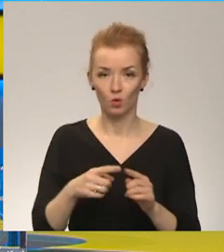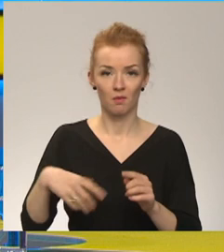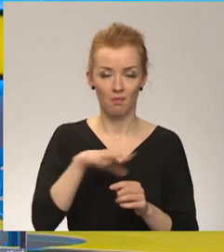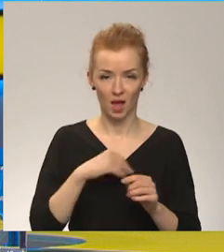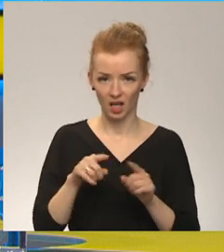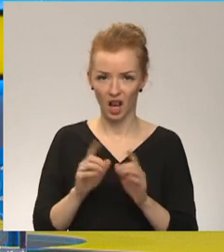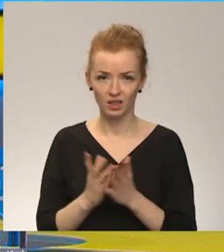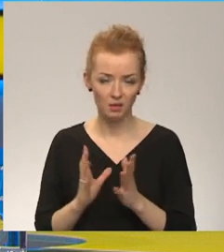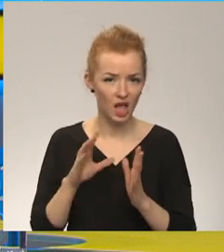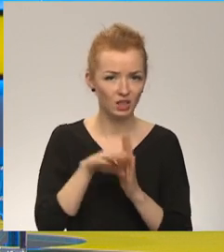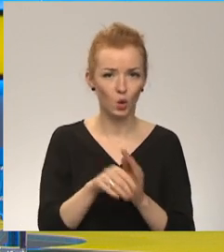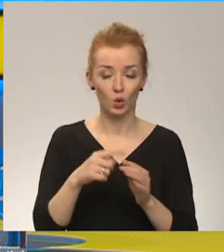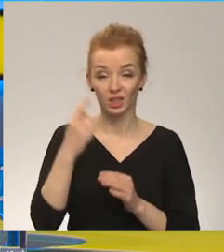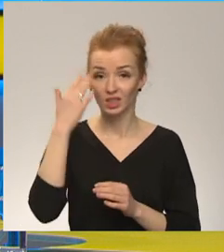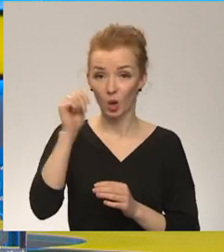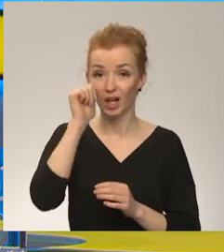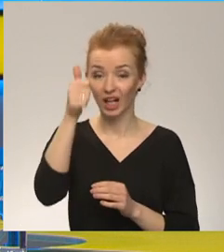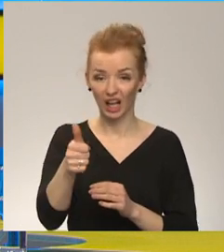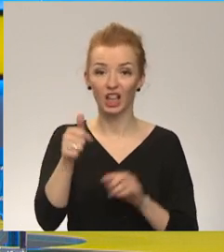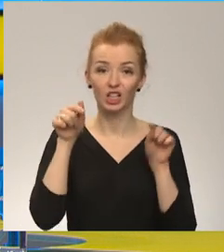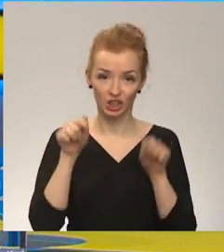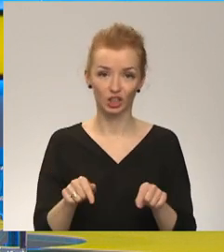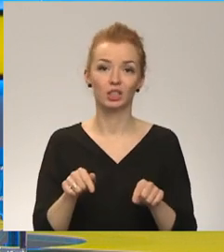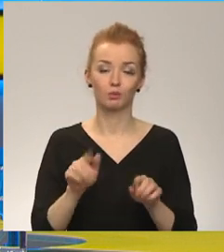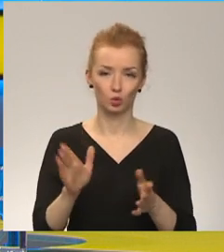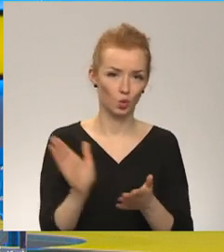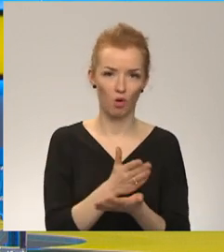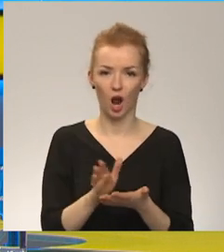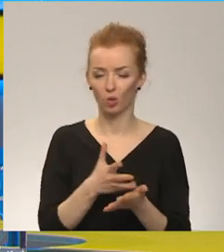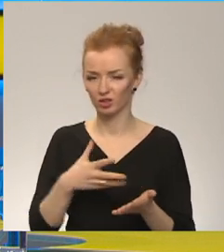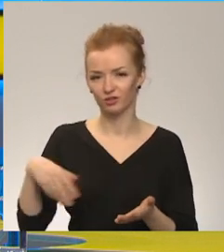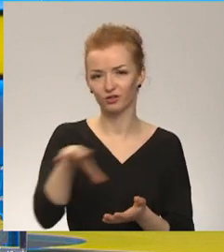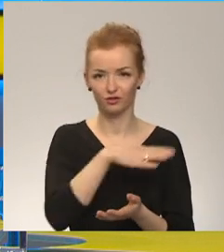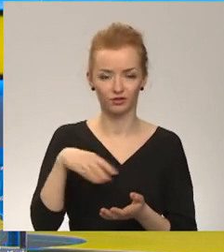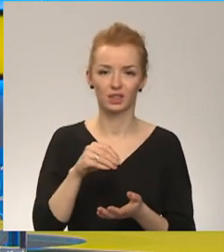ļoti ceru, ka rītdien šis modernātāji zvans būs nozvanījis visiem Eiropas padomas delegāciju pārstāvjiem.